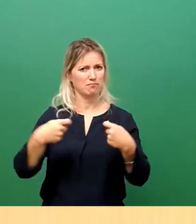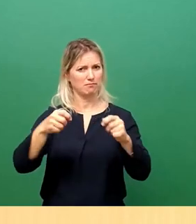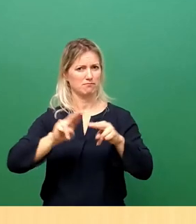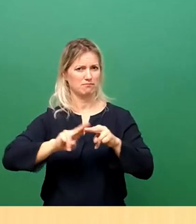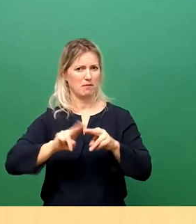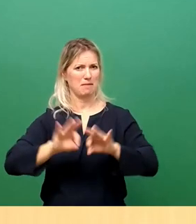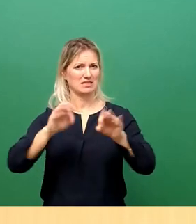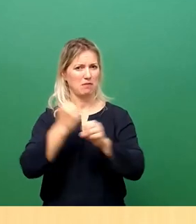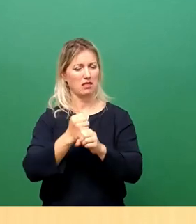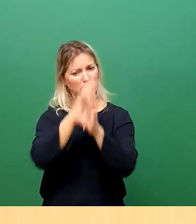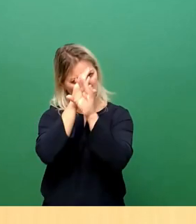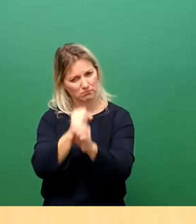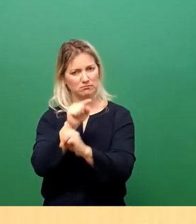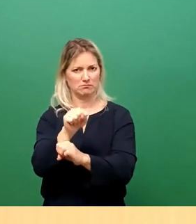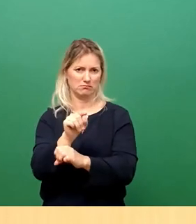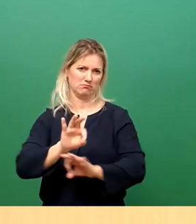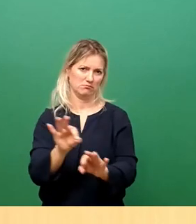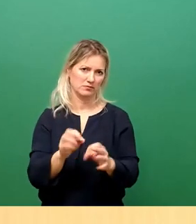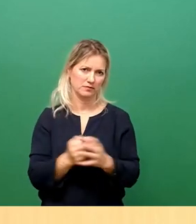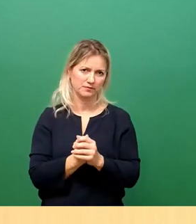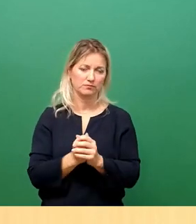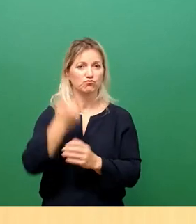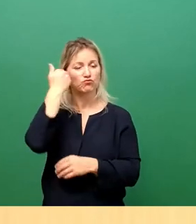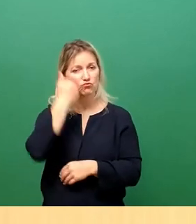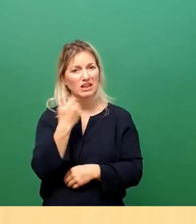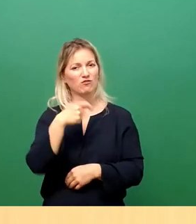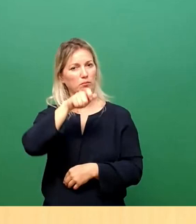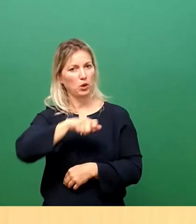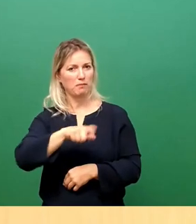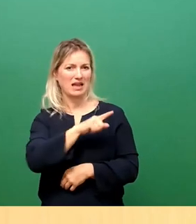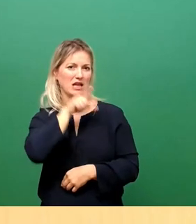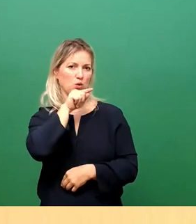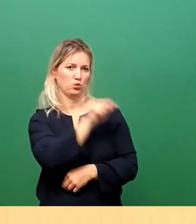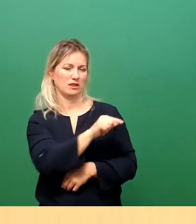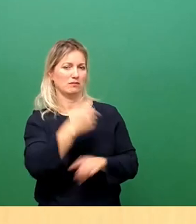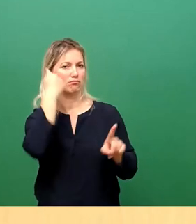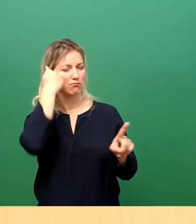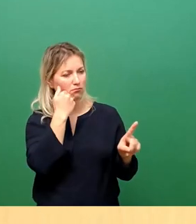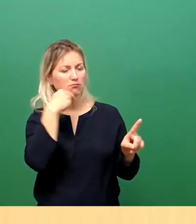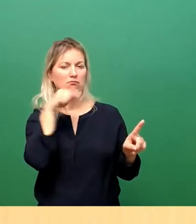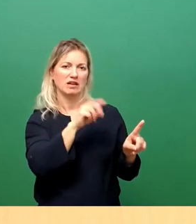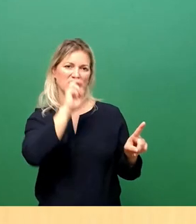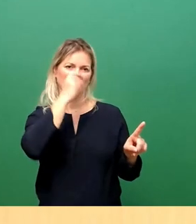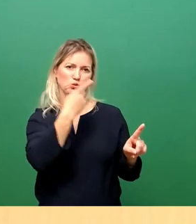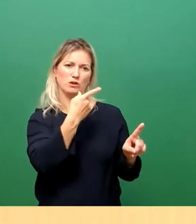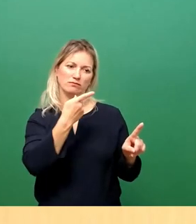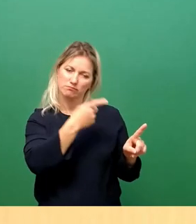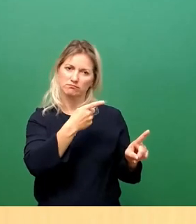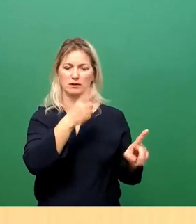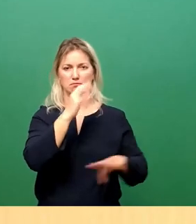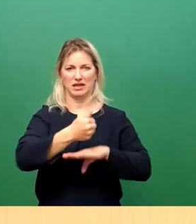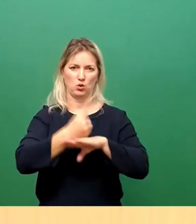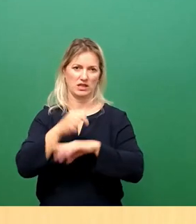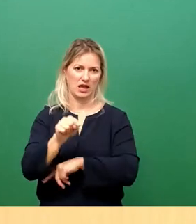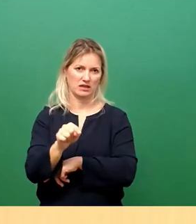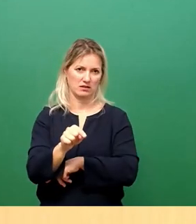Deswegen meine Aufforderung an den Bürgermeister Kühn, bringen Sie bitte Licht in diese Angelegenheit und machen Sie Folgendes. Stellen Sie ganz offen und ehrlich